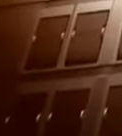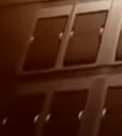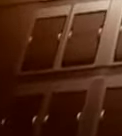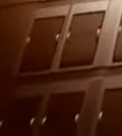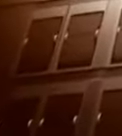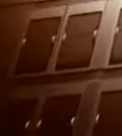Абонирайте